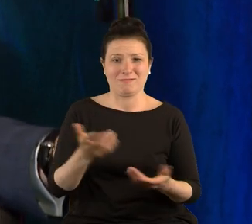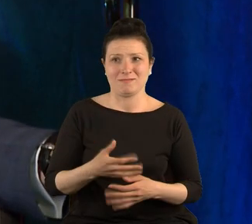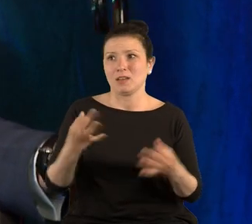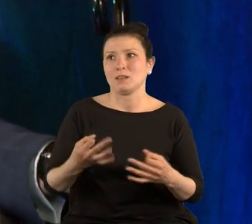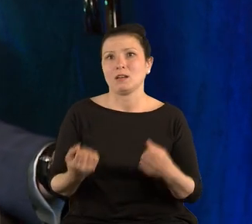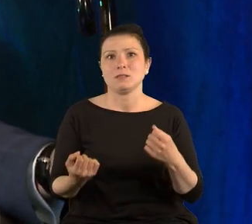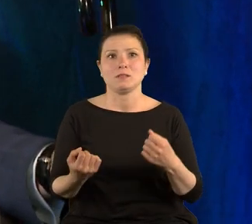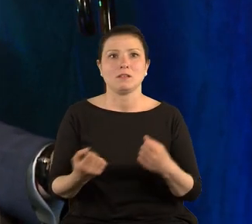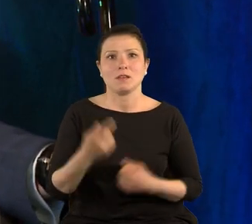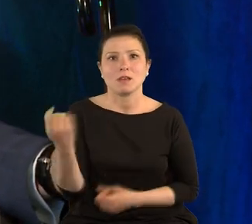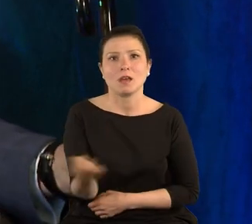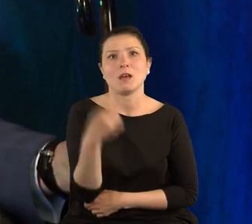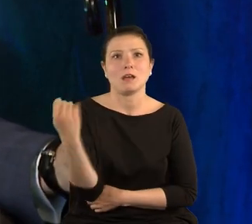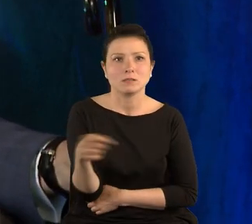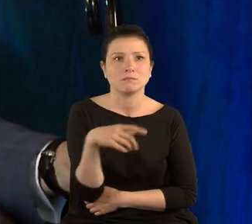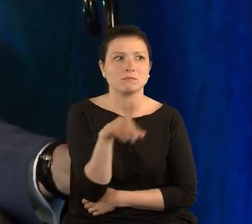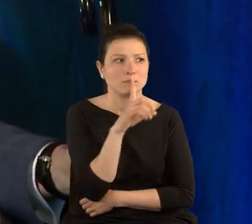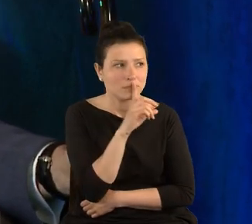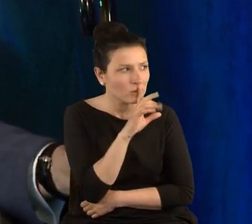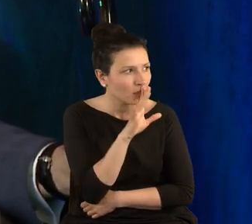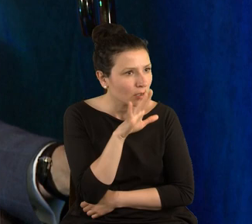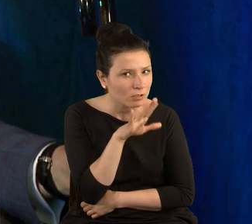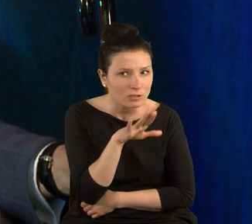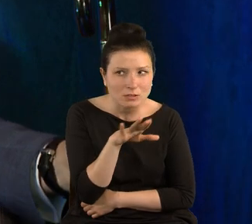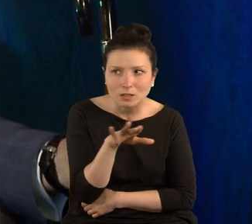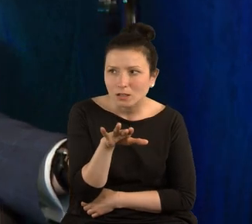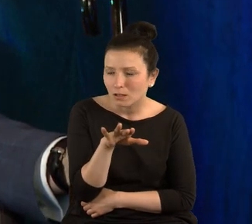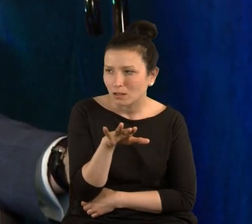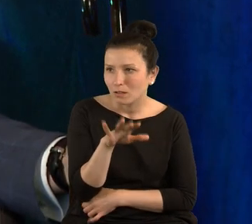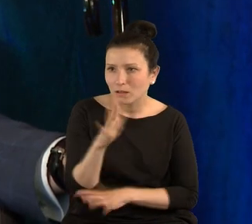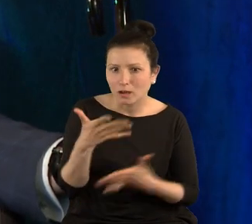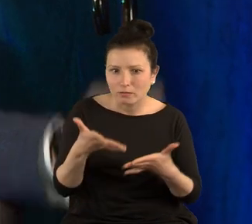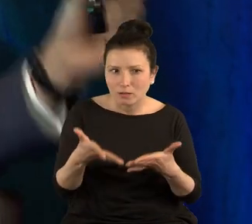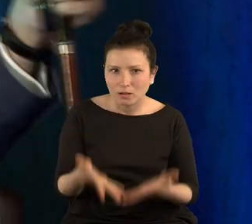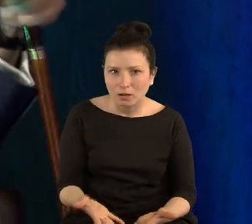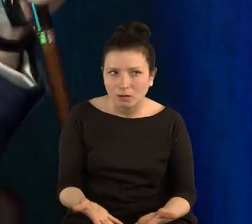jedziemy w ciszy, jak w grobie.